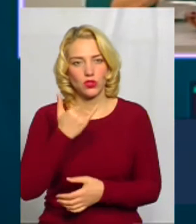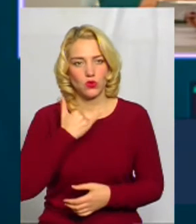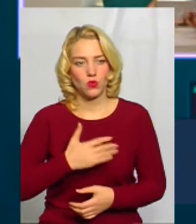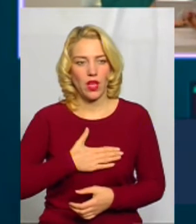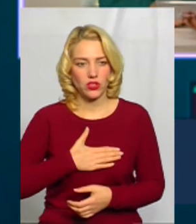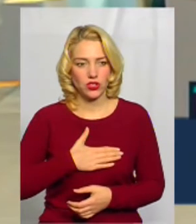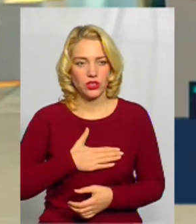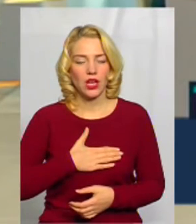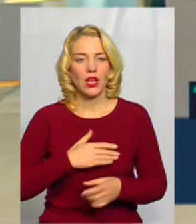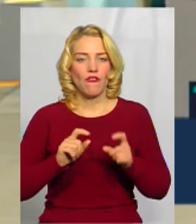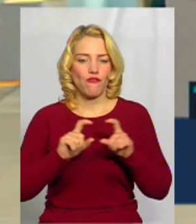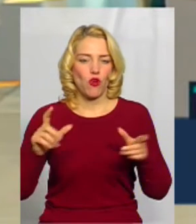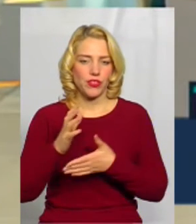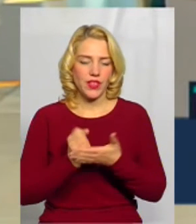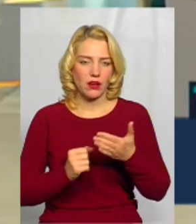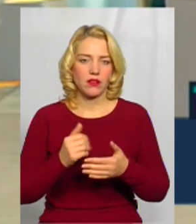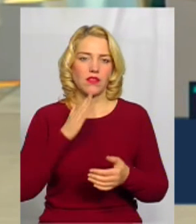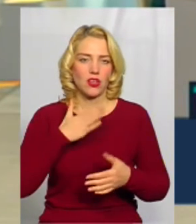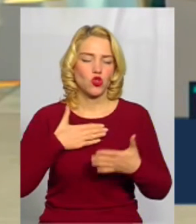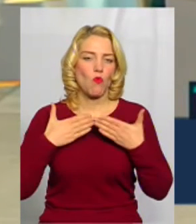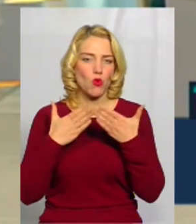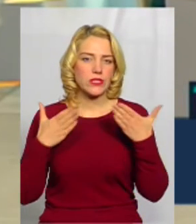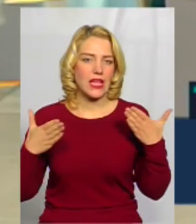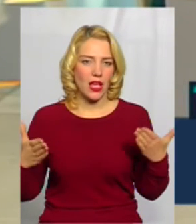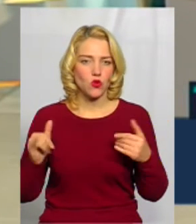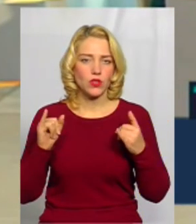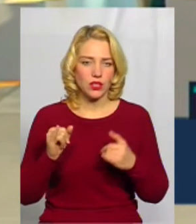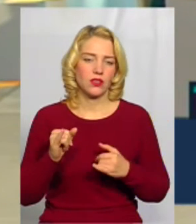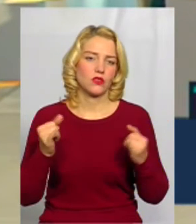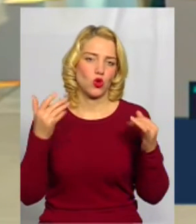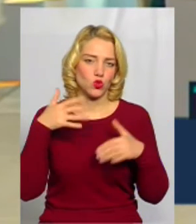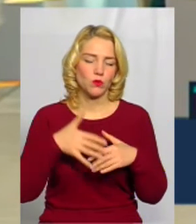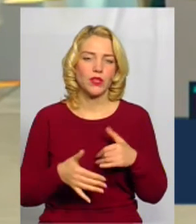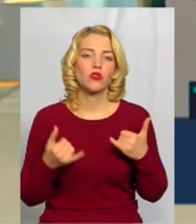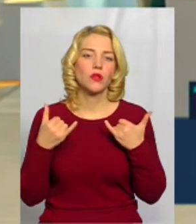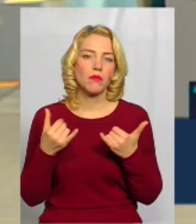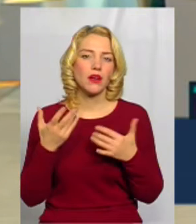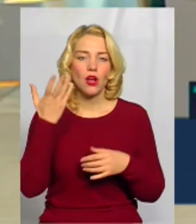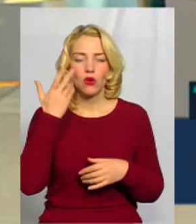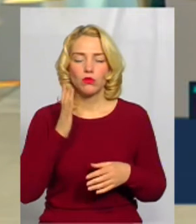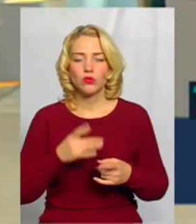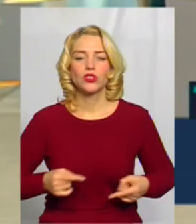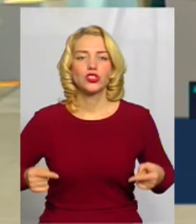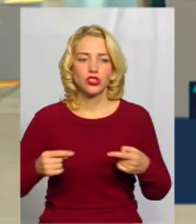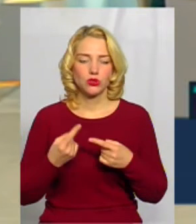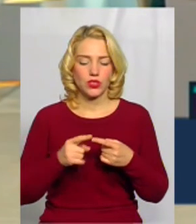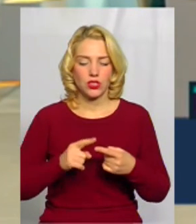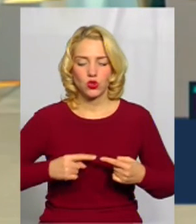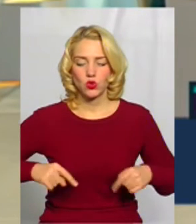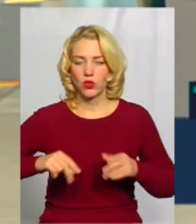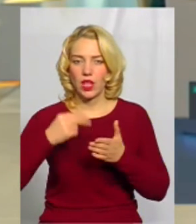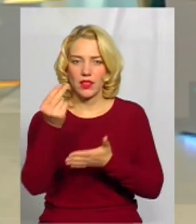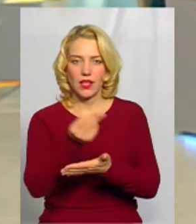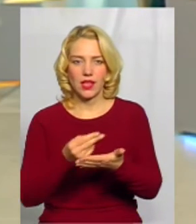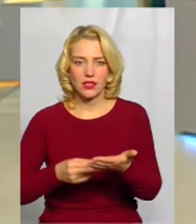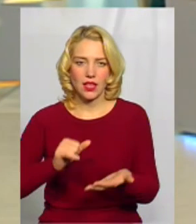фондах, в нашому музеї. Ну, і зрозуміло, тепер, коли буде чітко ця зона нанесена